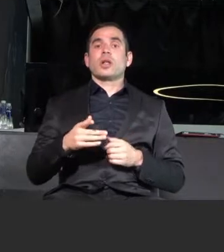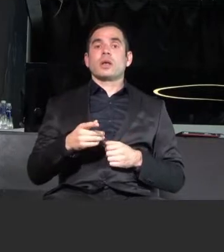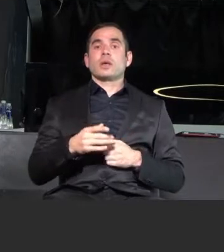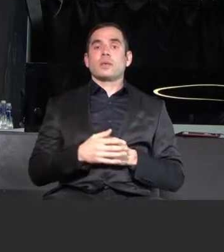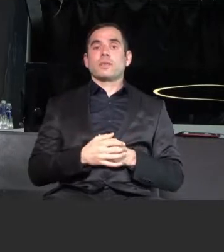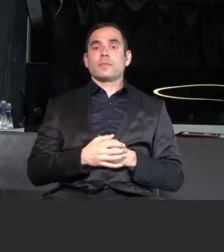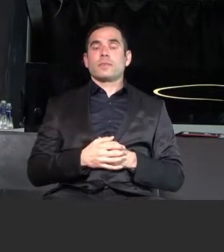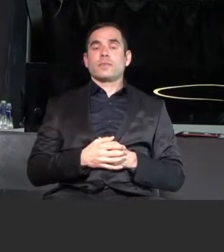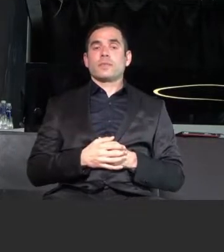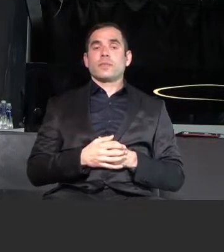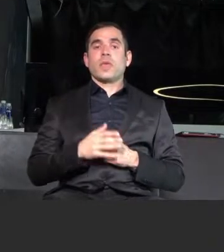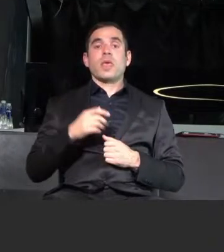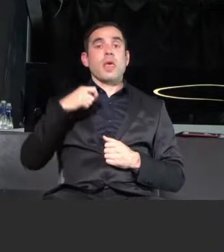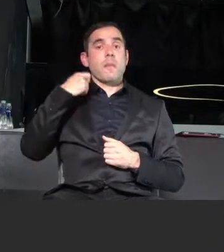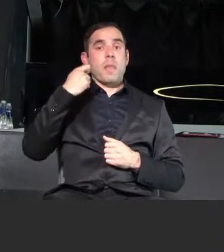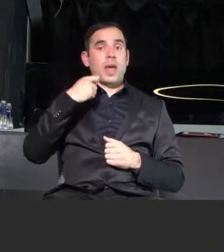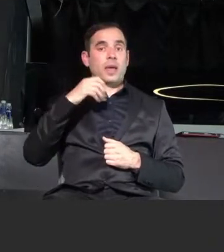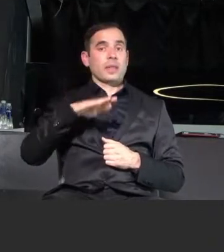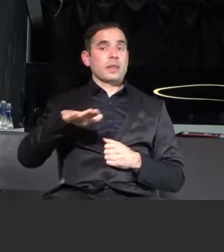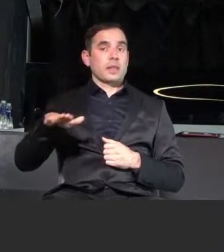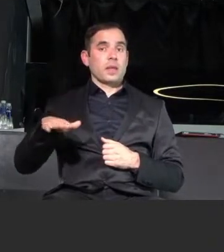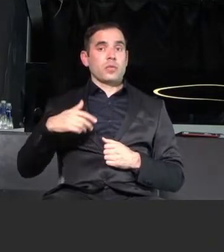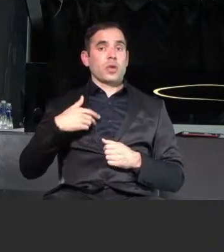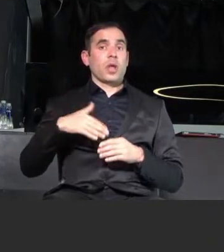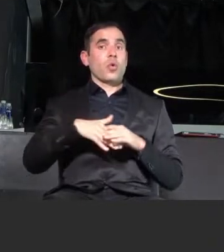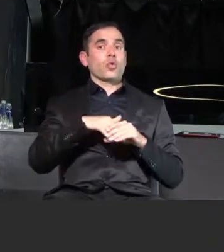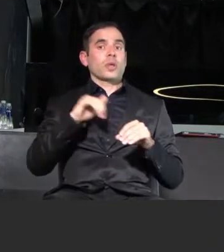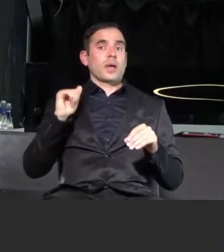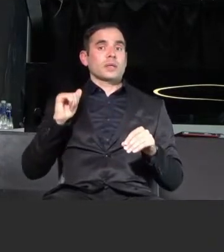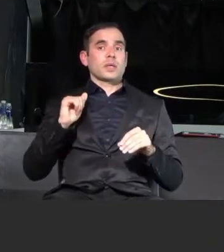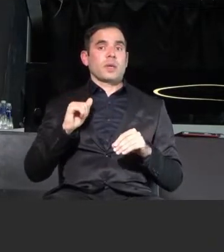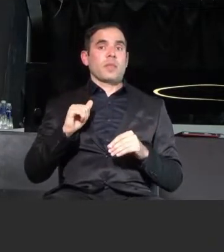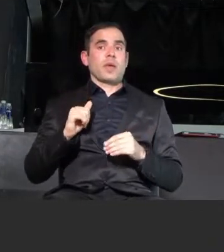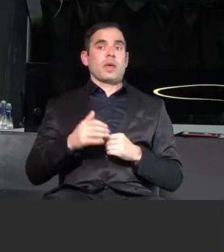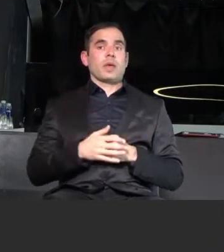детето. Ние отказахме тази...